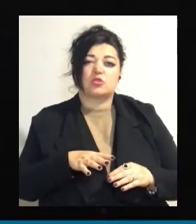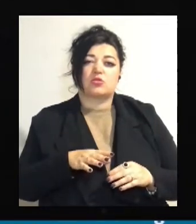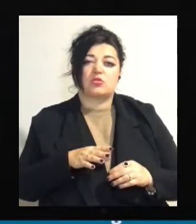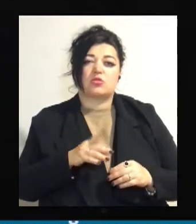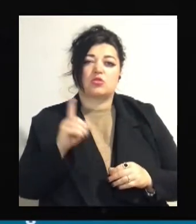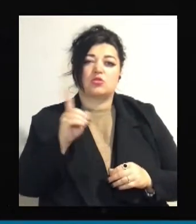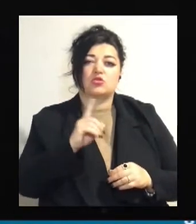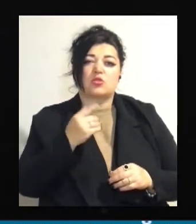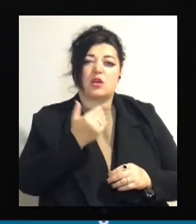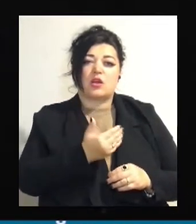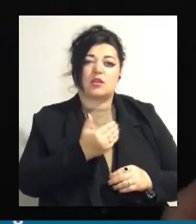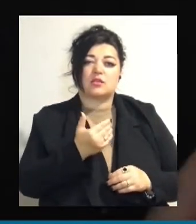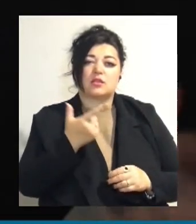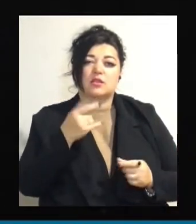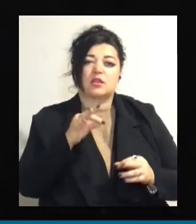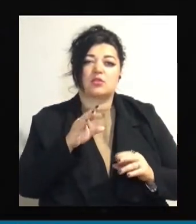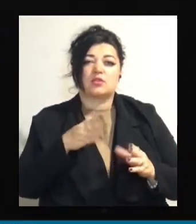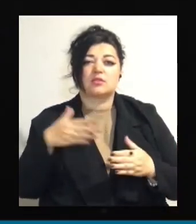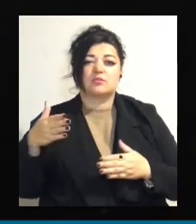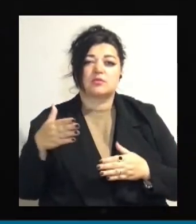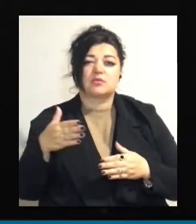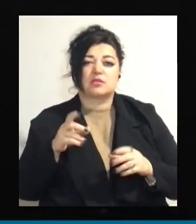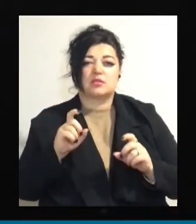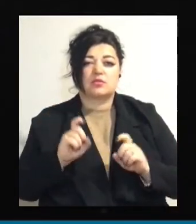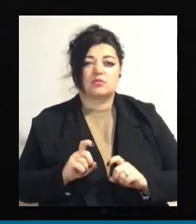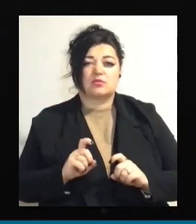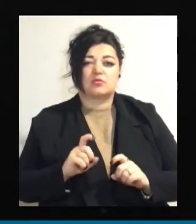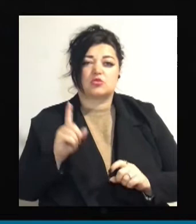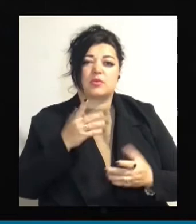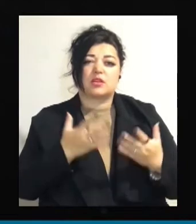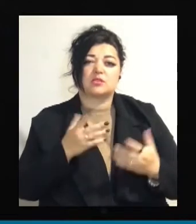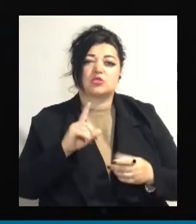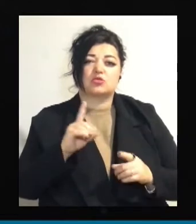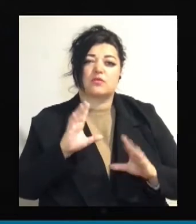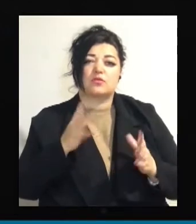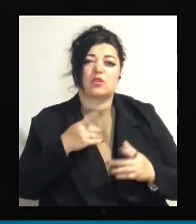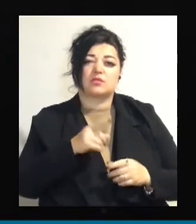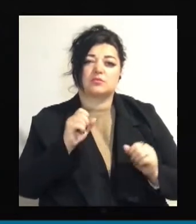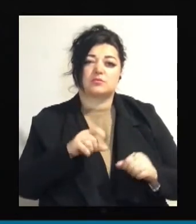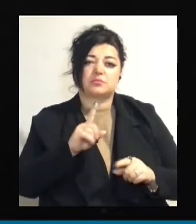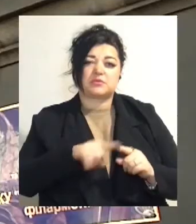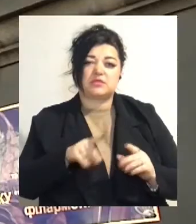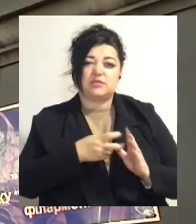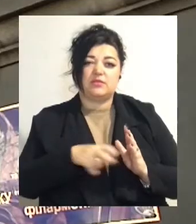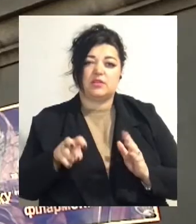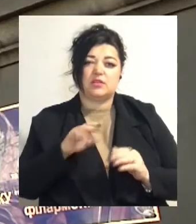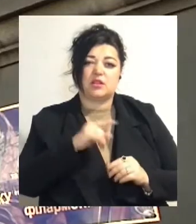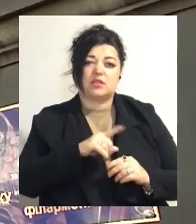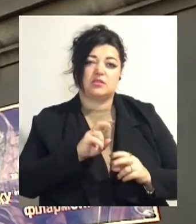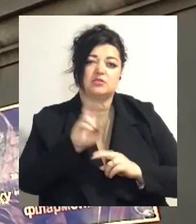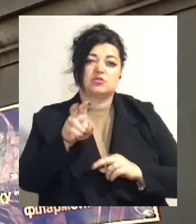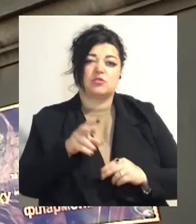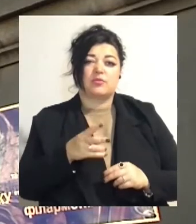що вони десь присядуть в краї, щоб вони змогли швидко вийти, і вони зайшли на концерт. В